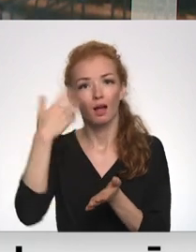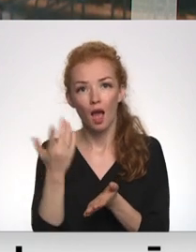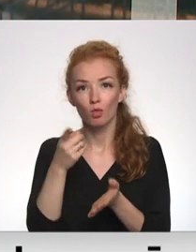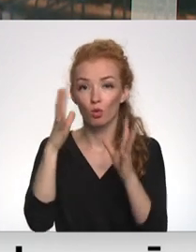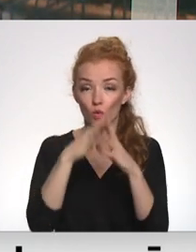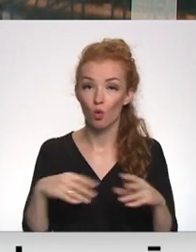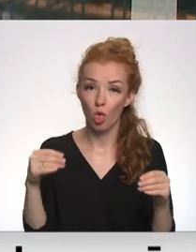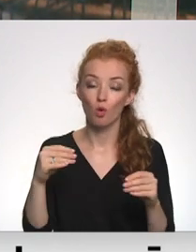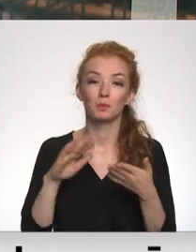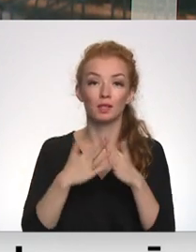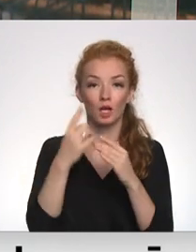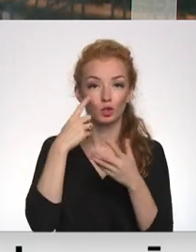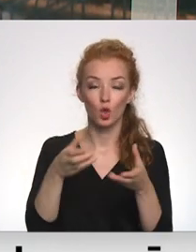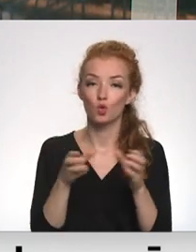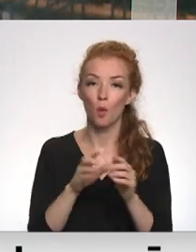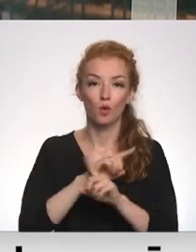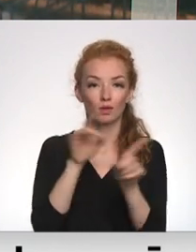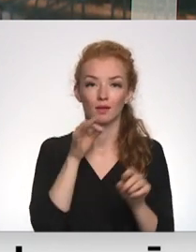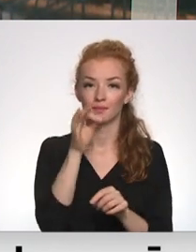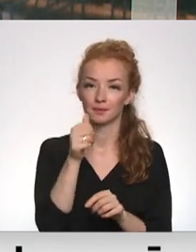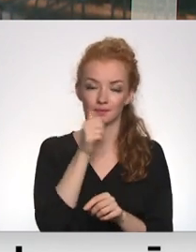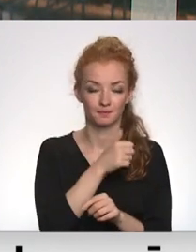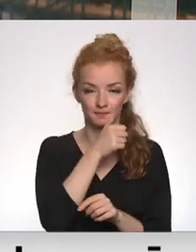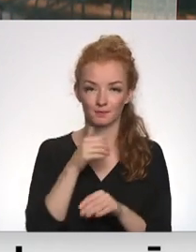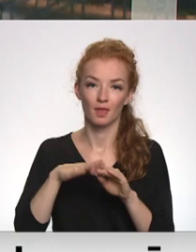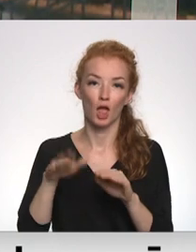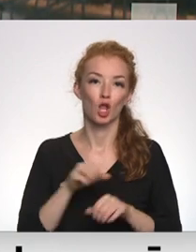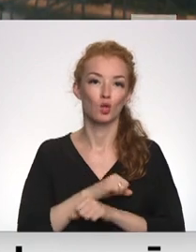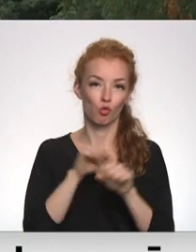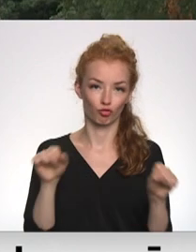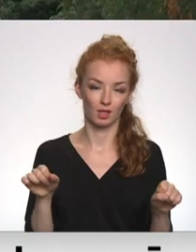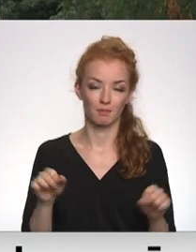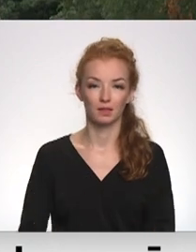pilsētas dome drošības apsvērumu dēļ neatklāja. Vairāk stāstamā darlīt cīte.